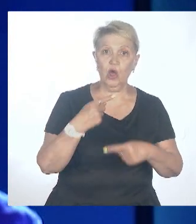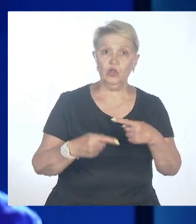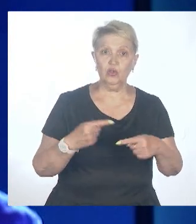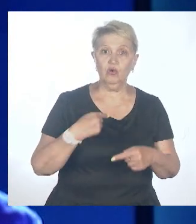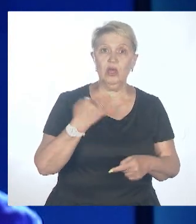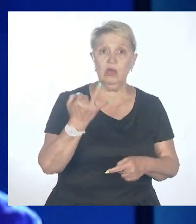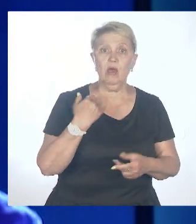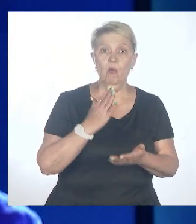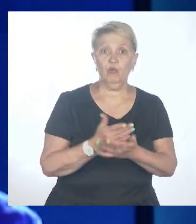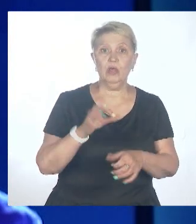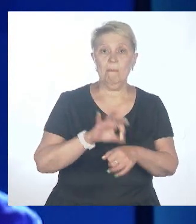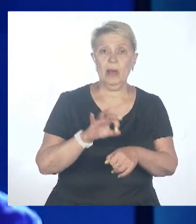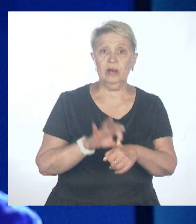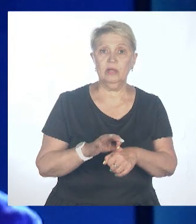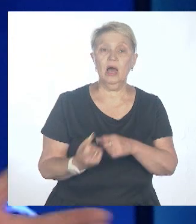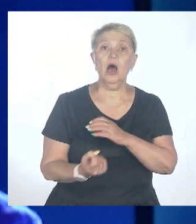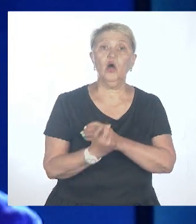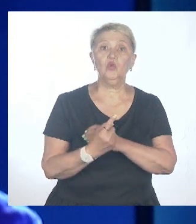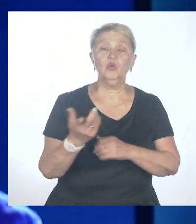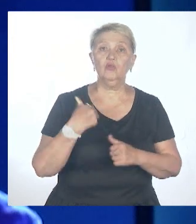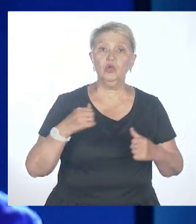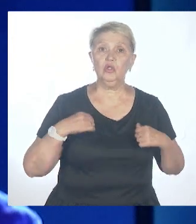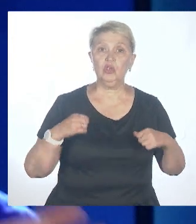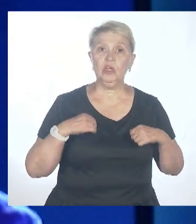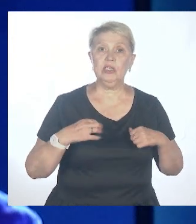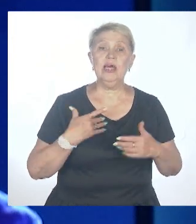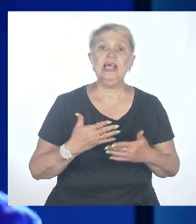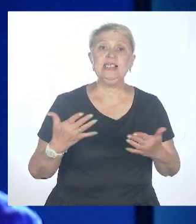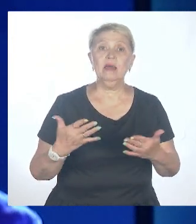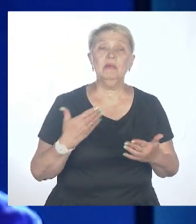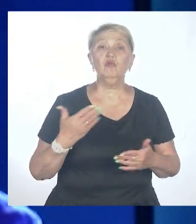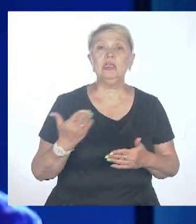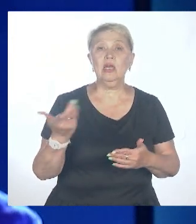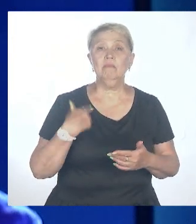есть тут надо просто откуда ждать это, собственно. Ну а с кем у нас авиасообщение вообще какое-то?